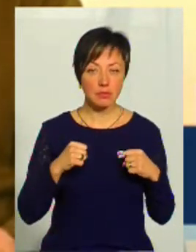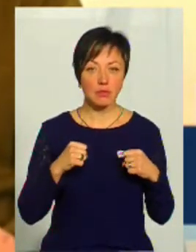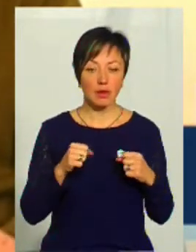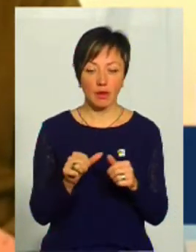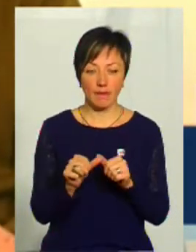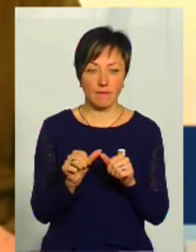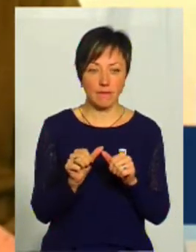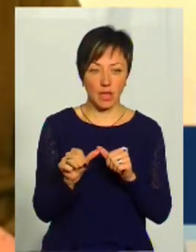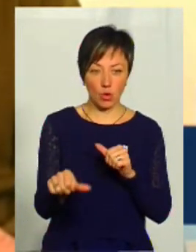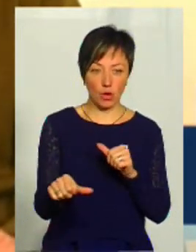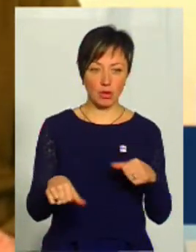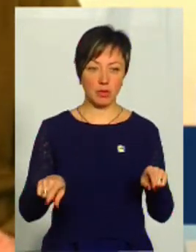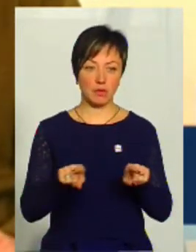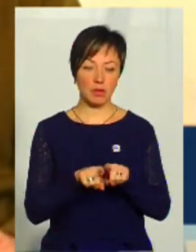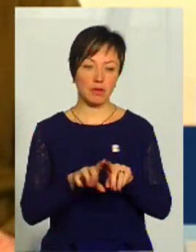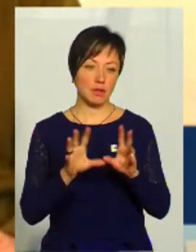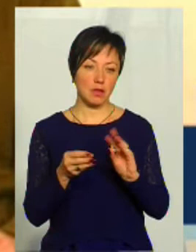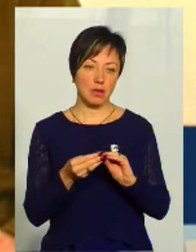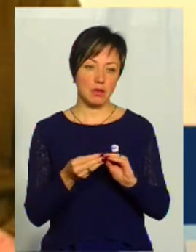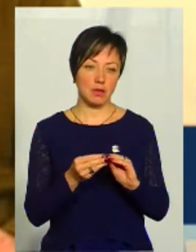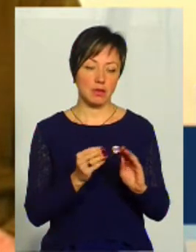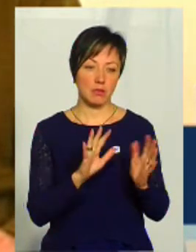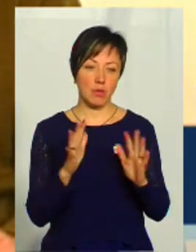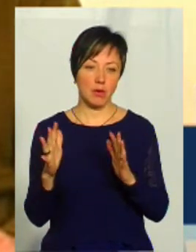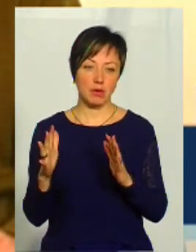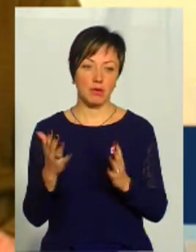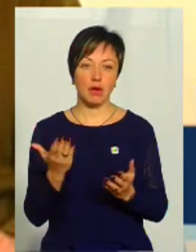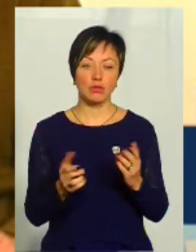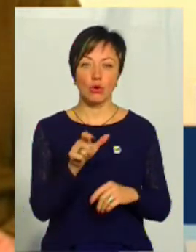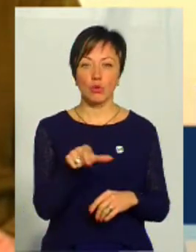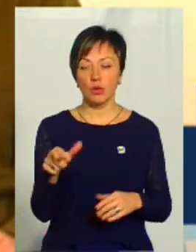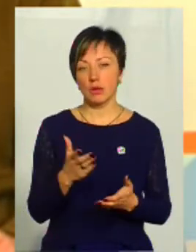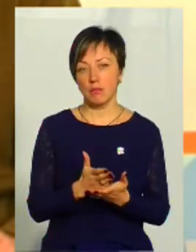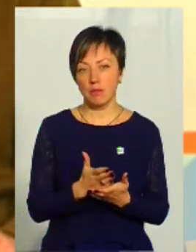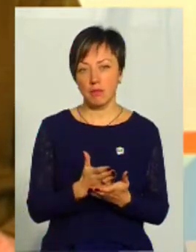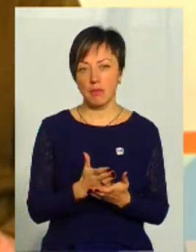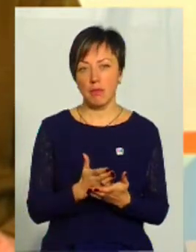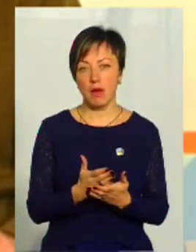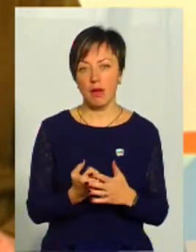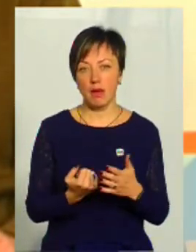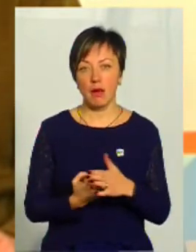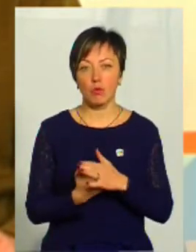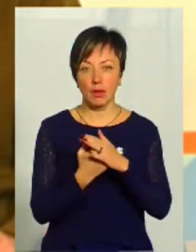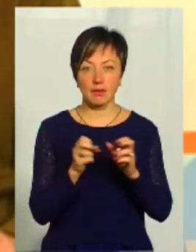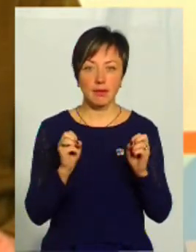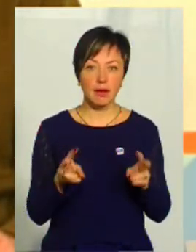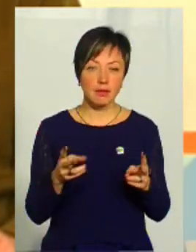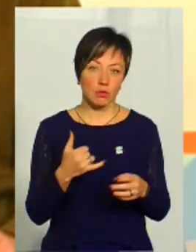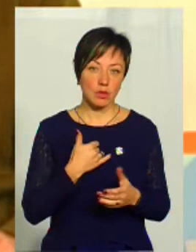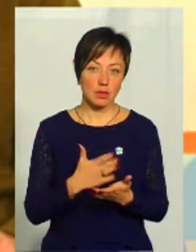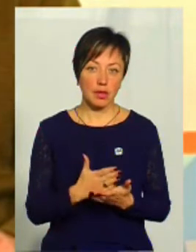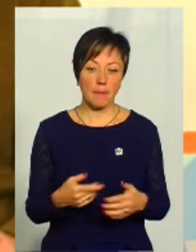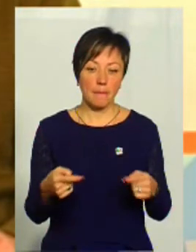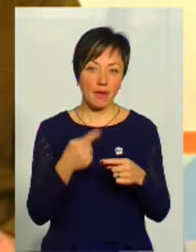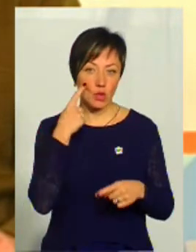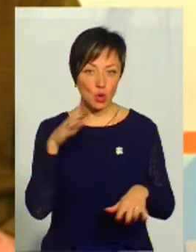відокремитися від таких, взагалі, моментів. І якщо людина має певні якісь репутаційні ризики, і в нас